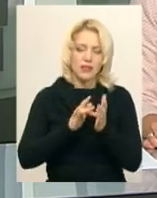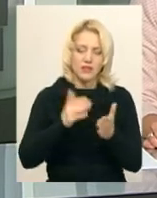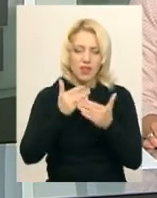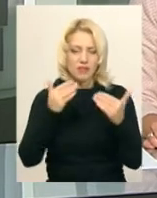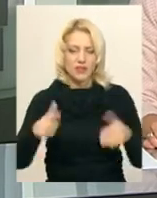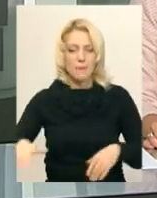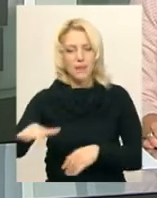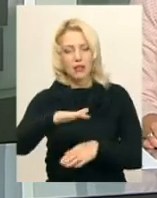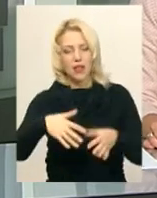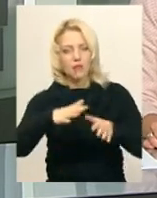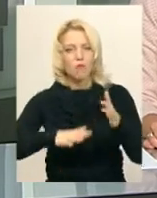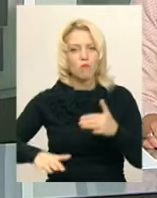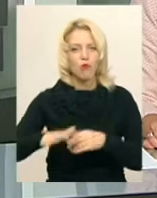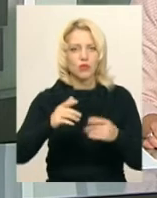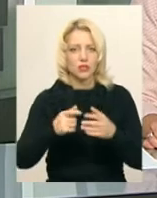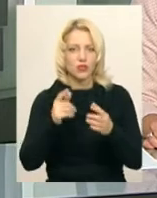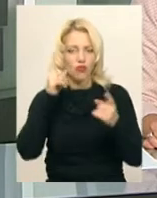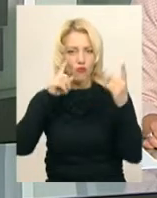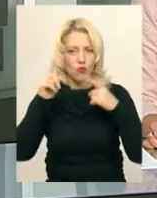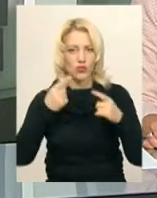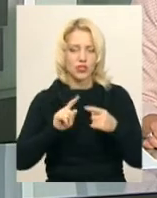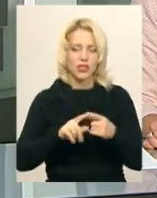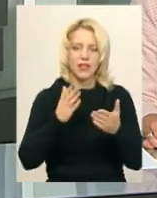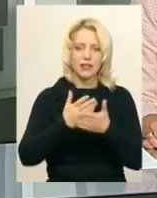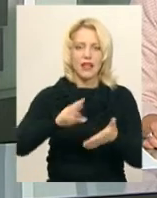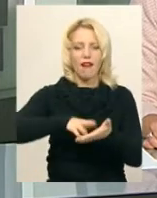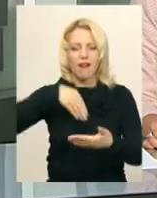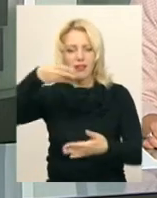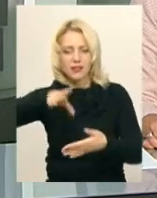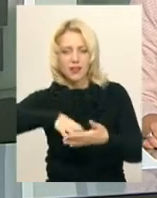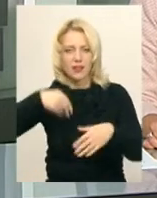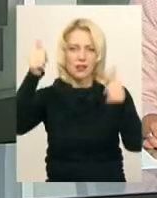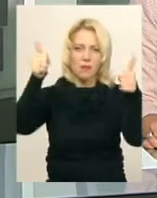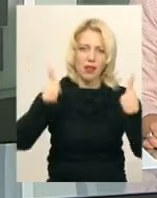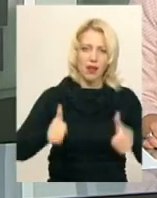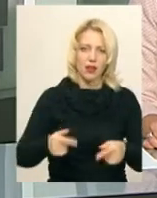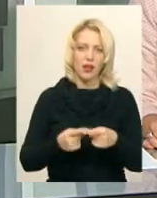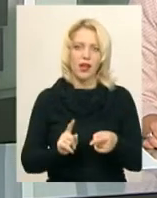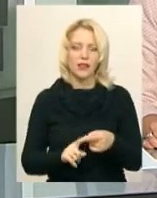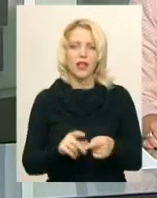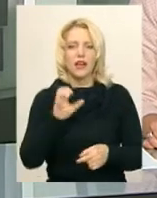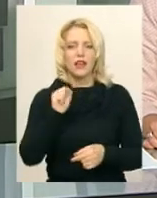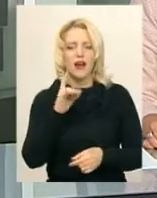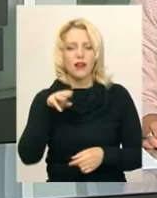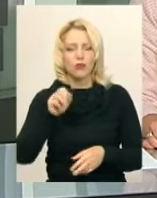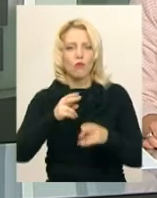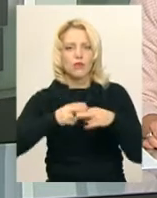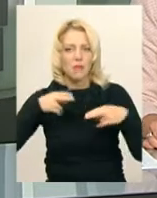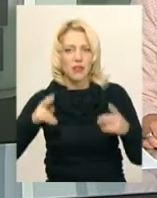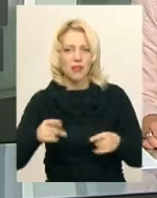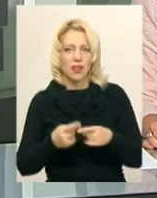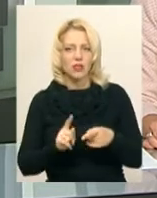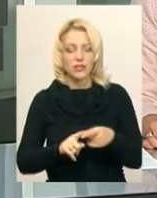творчості». Експозиція складається з календарів та плакатів на тему події на Майдані, а також артбуку з металу. На відкритті